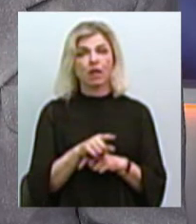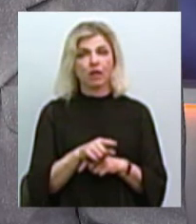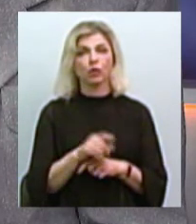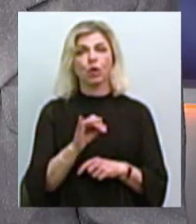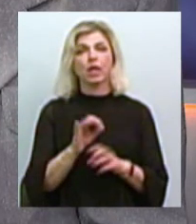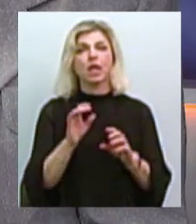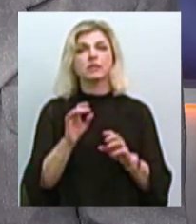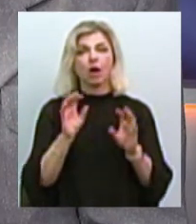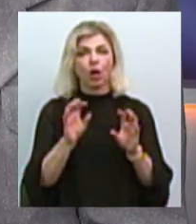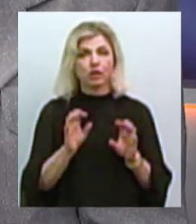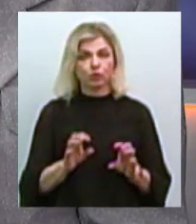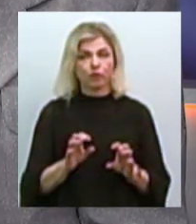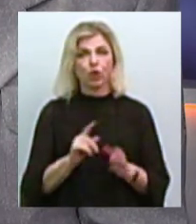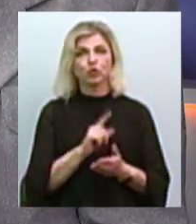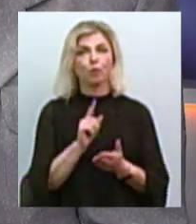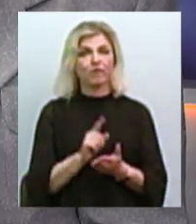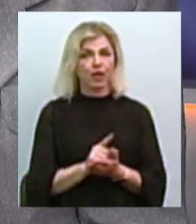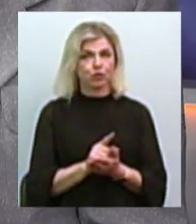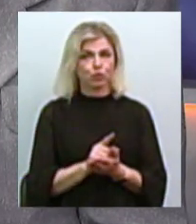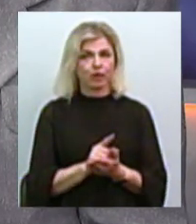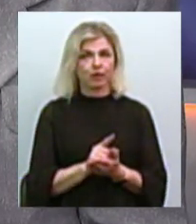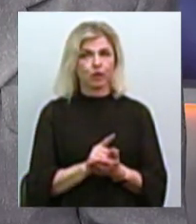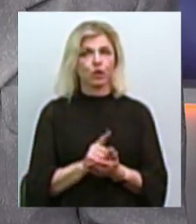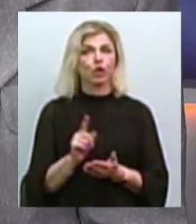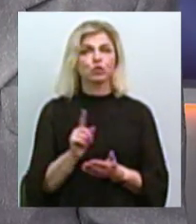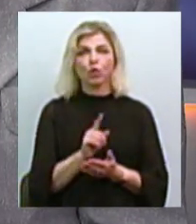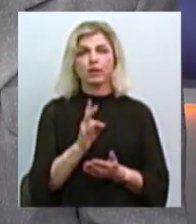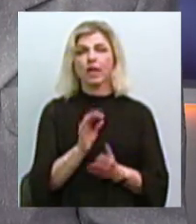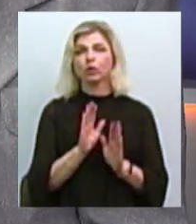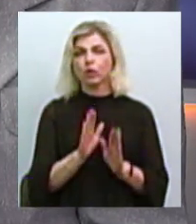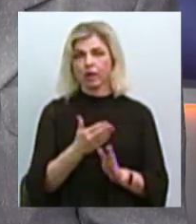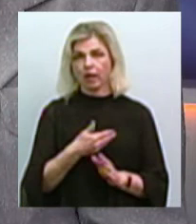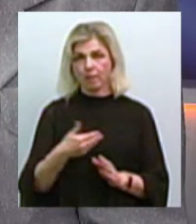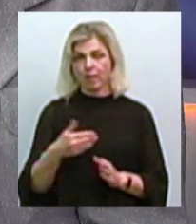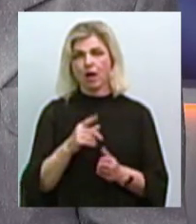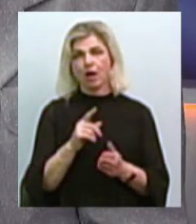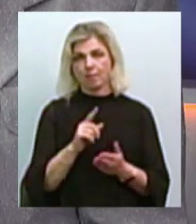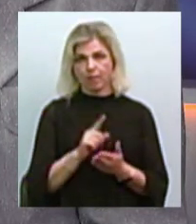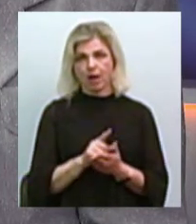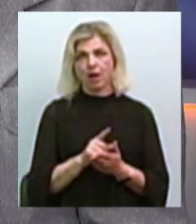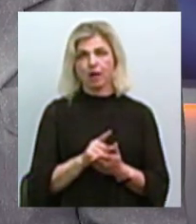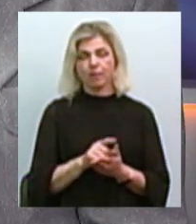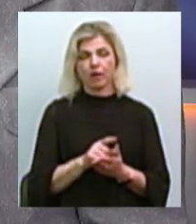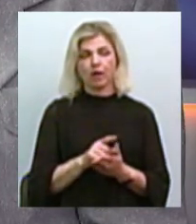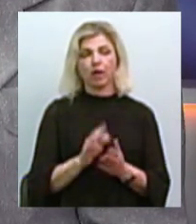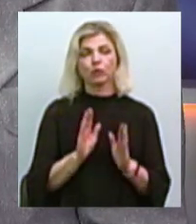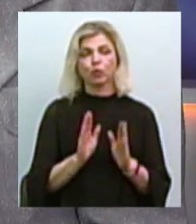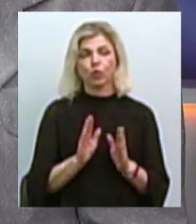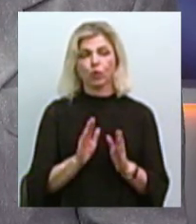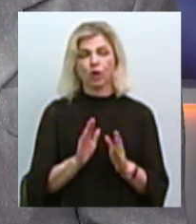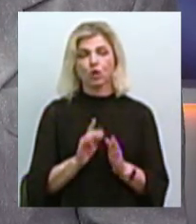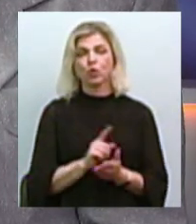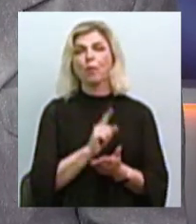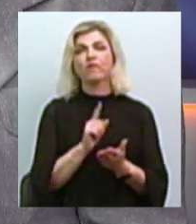законодавствий функціонал зобов'язує, що не тільки ми маємо відповідні на сьогодні функціональні